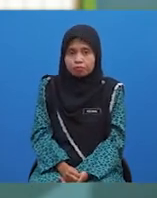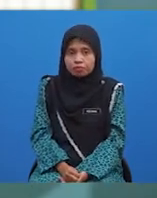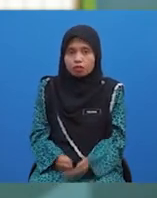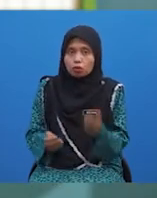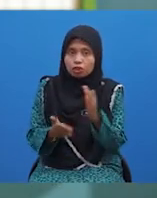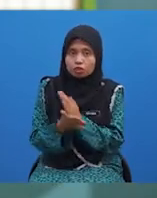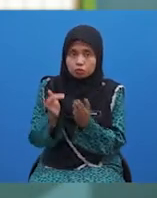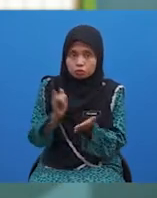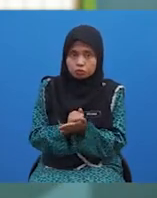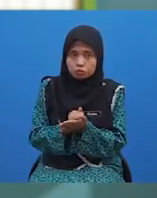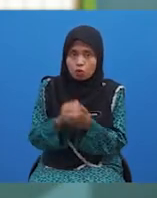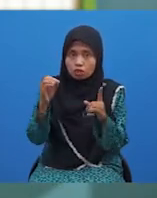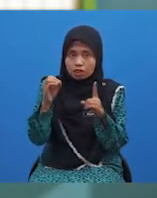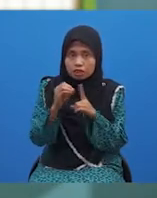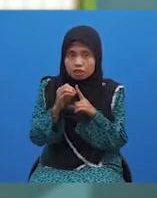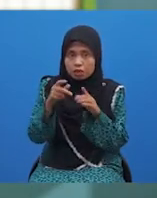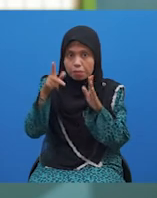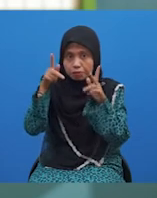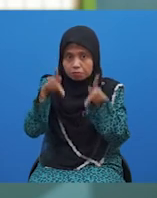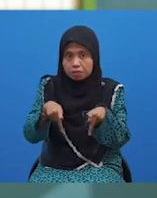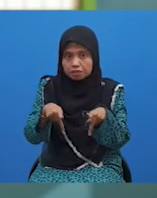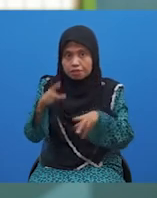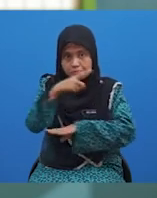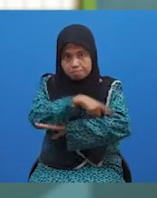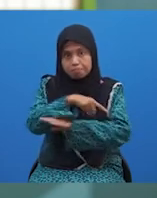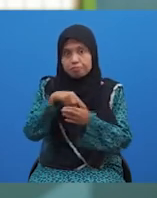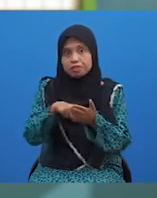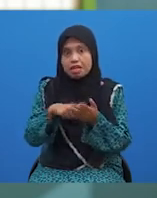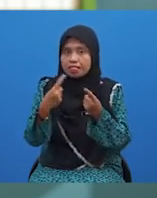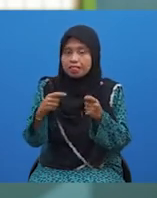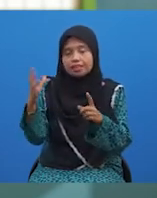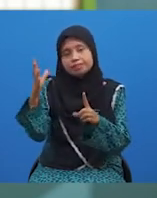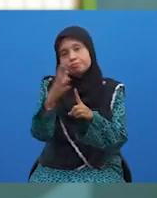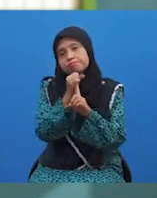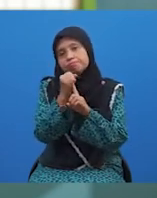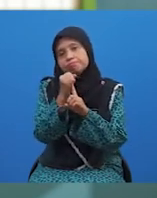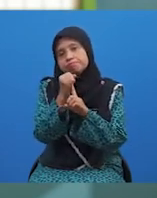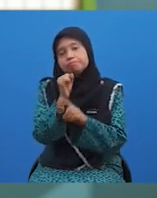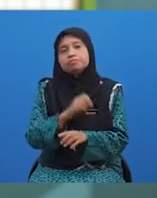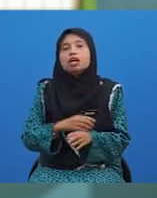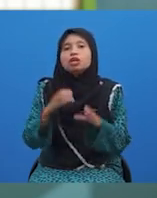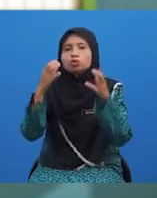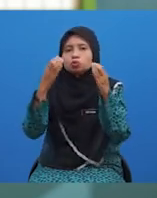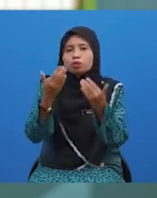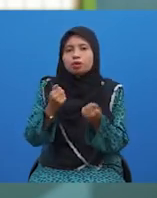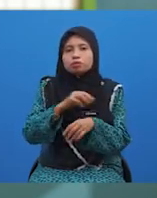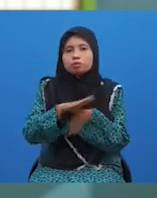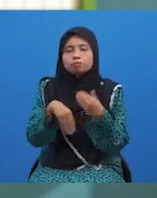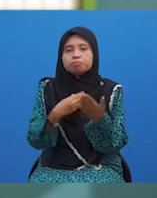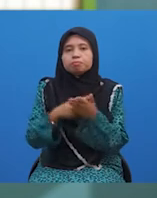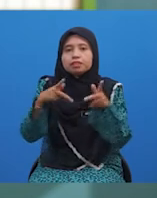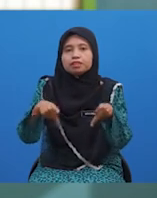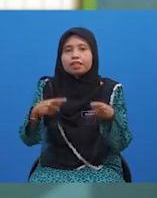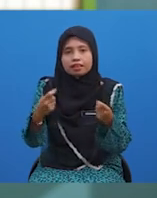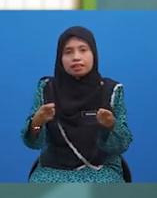Oleh itu, objektif pembelajaran kita hari ini telah tercapai. Cikgu harap pelajar